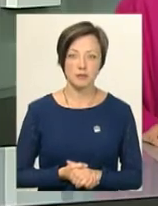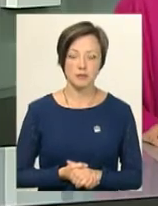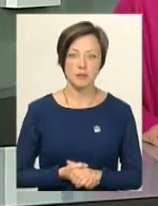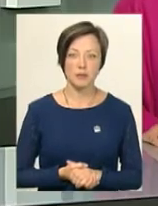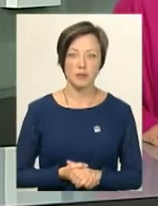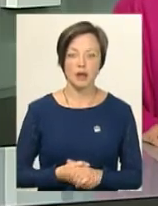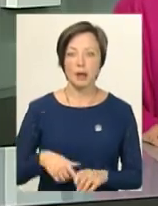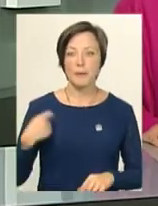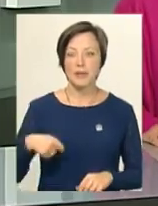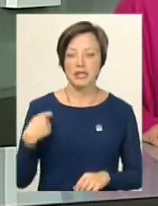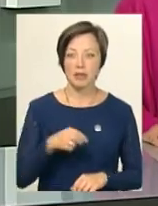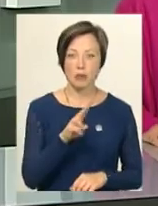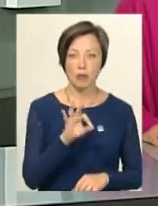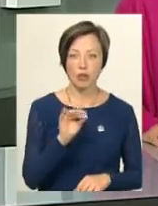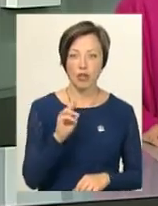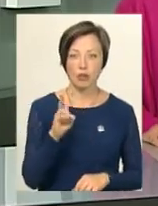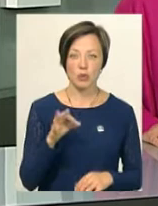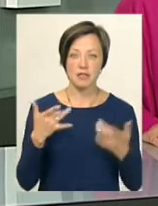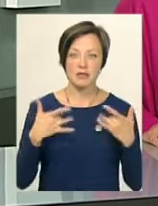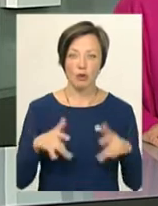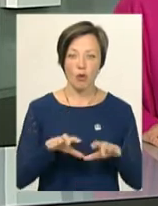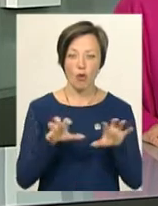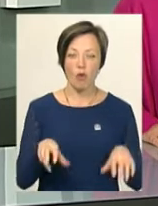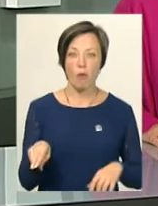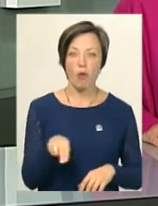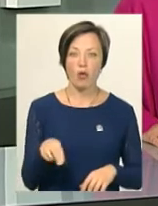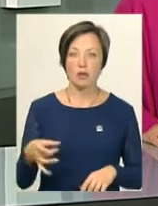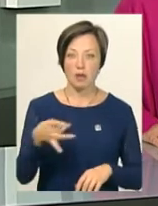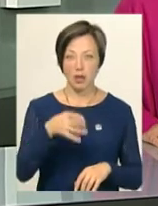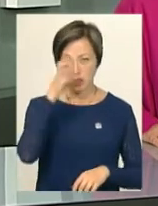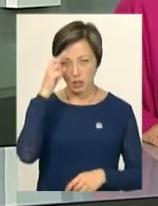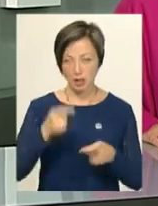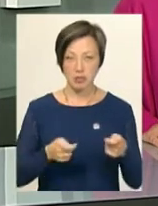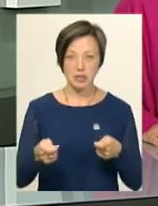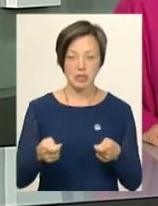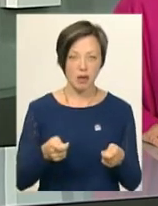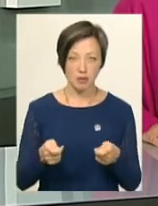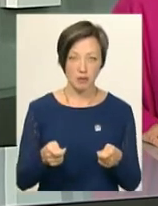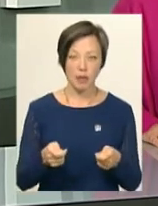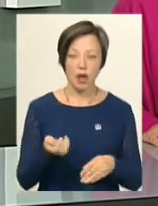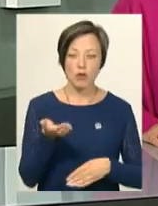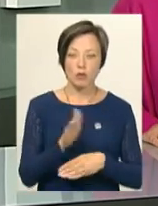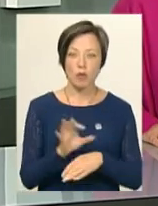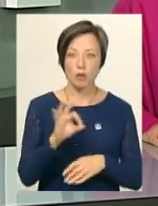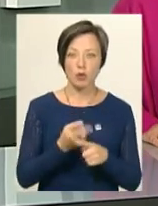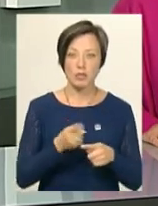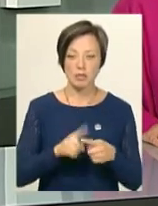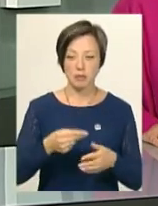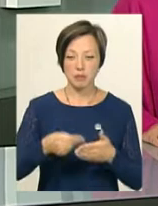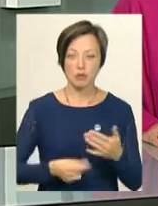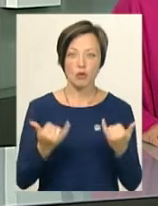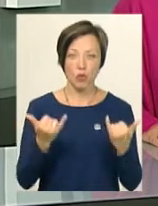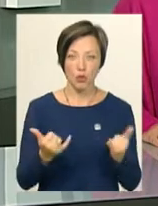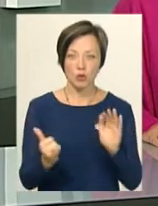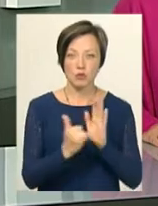Президент Петро Порошенко звільнив голову Полонської райдержадміністрації Віктора Солодкого. Розпорядження про це видане сьогодні